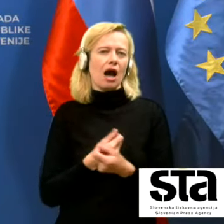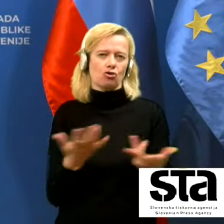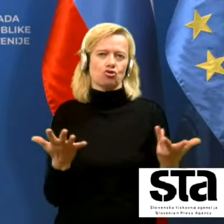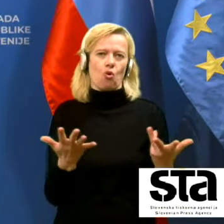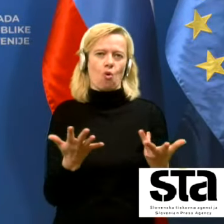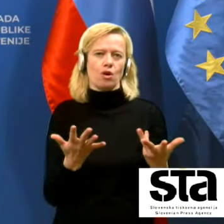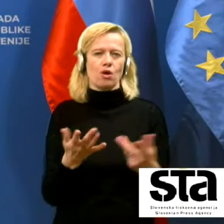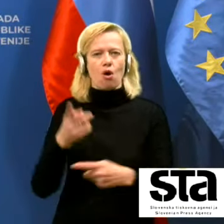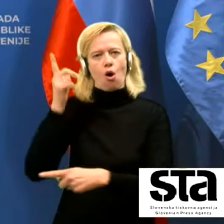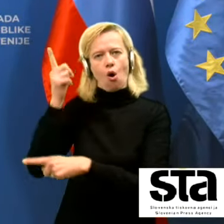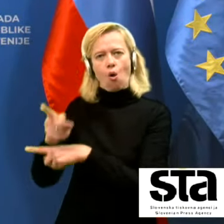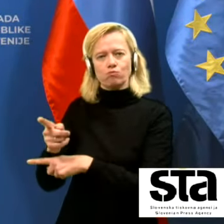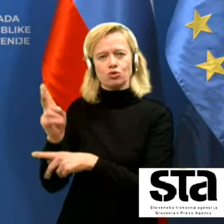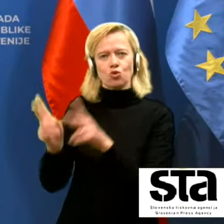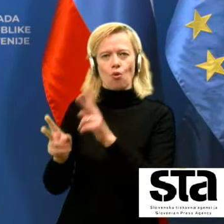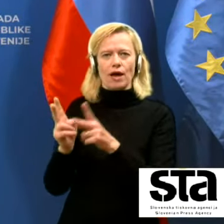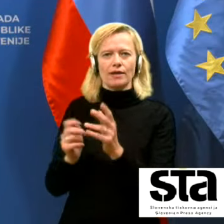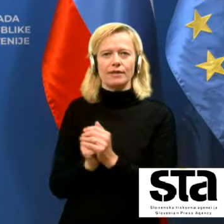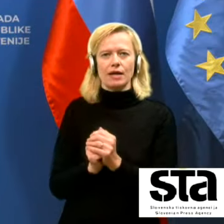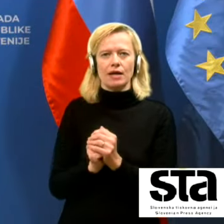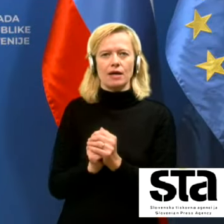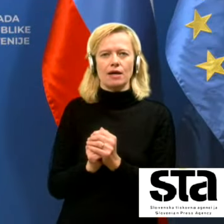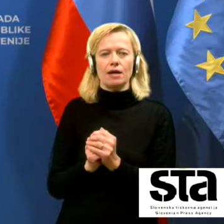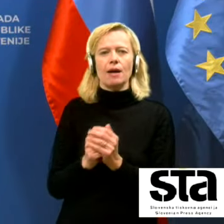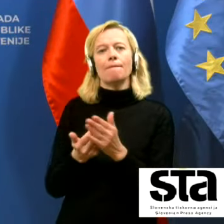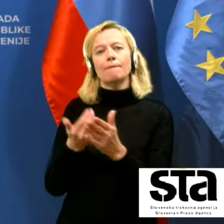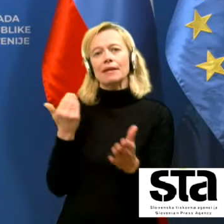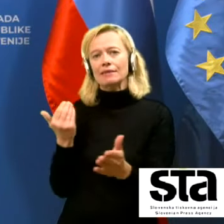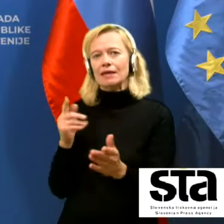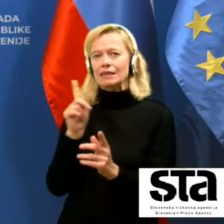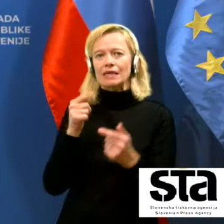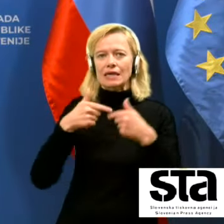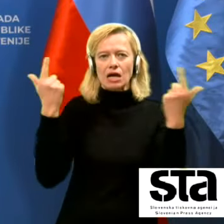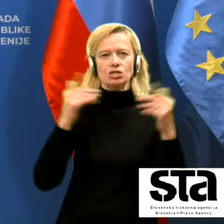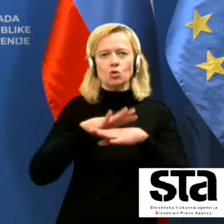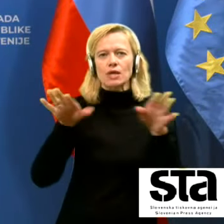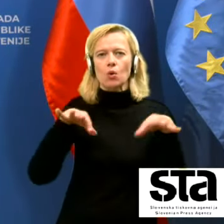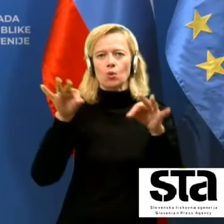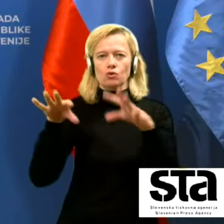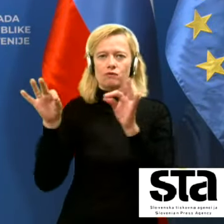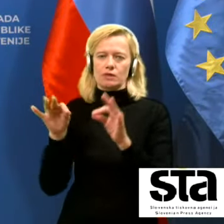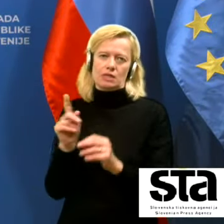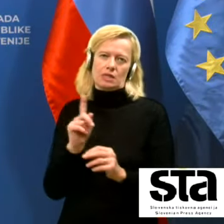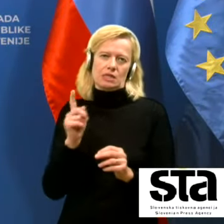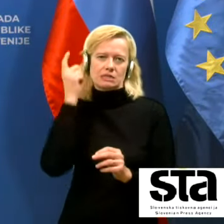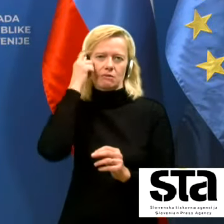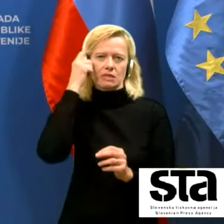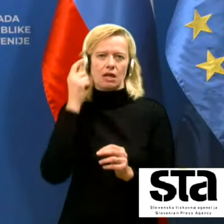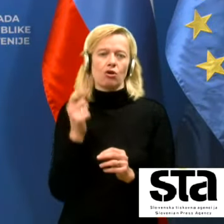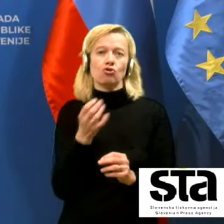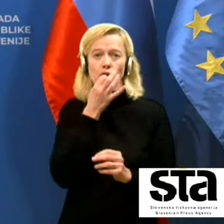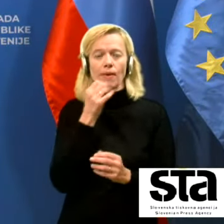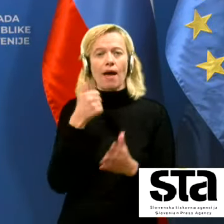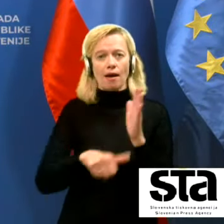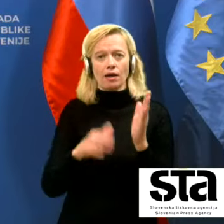kol obsojanje predno niso sveda jasne vse ugotovitve ni smiselno ko pa enkrat so takrat gre pa zares ampak